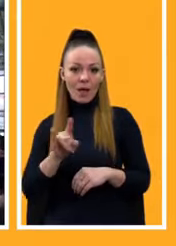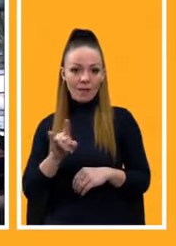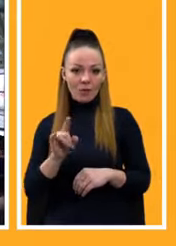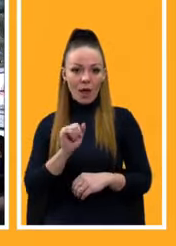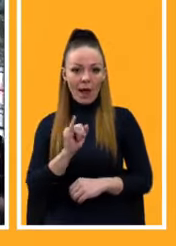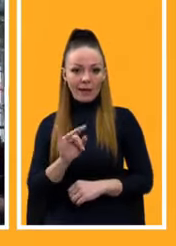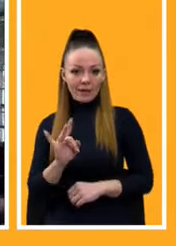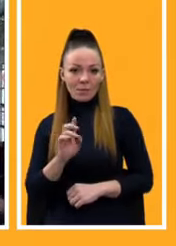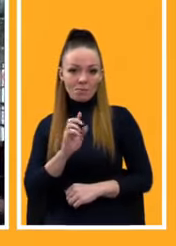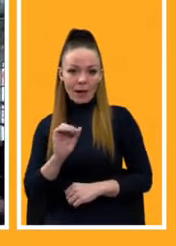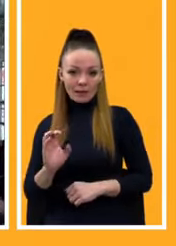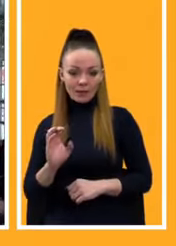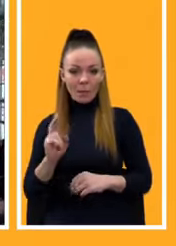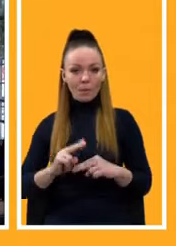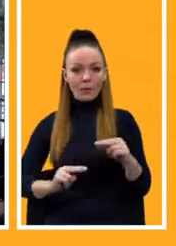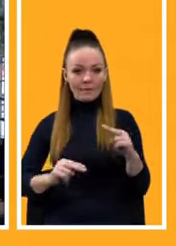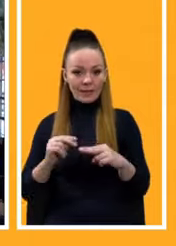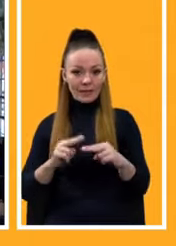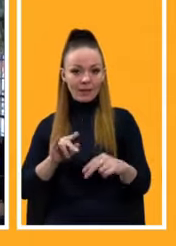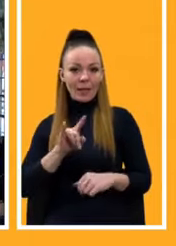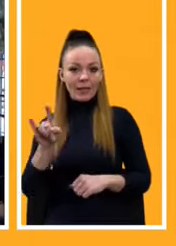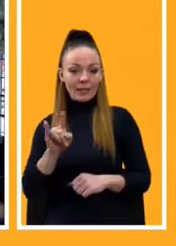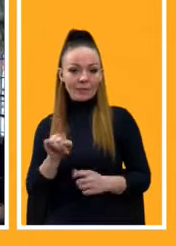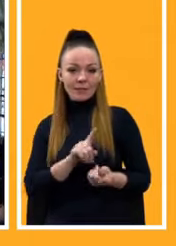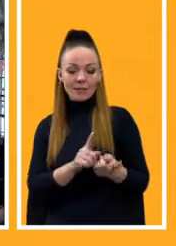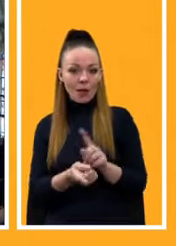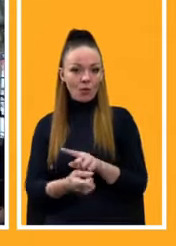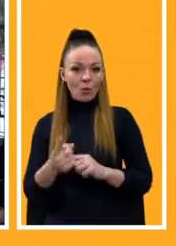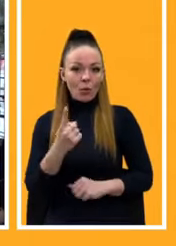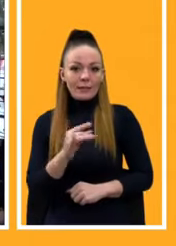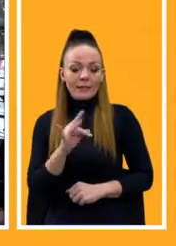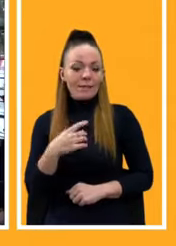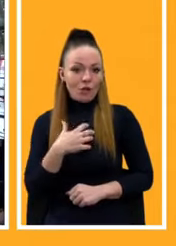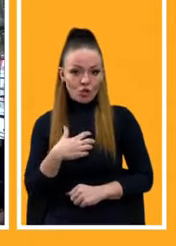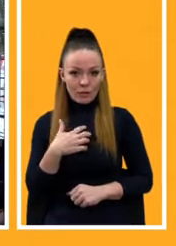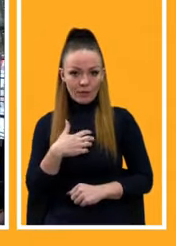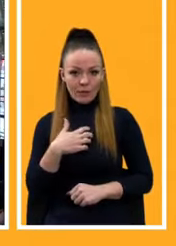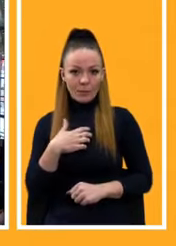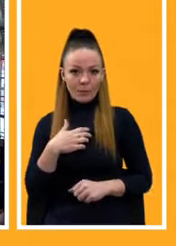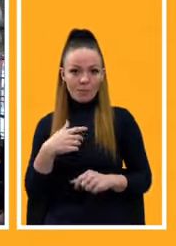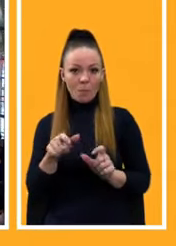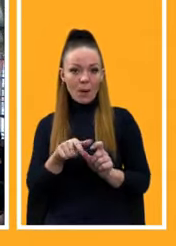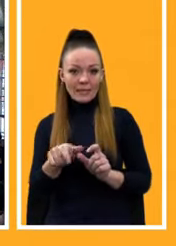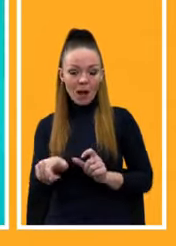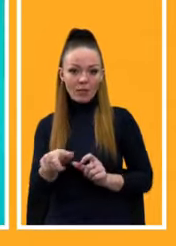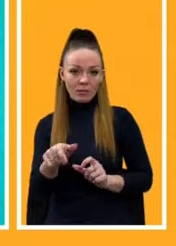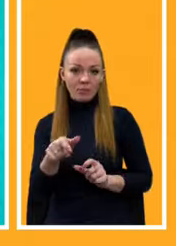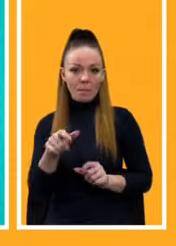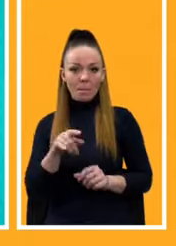Будівництво літаків стало одним із важливих магістральних проєктів